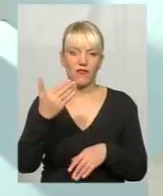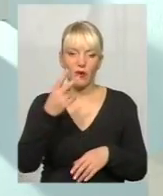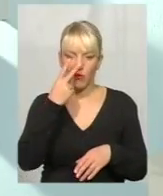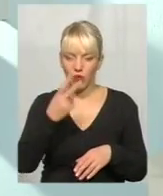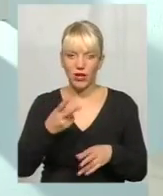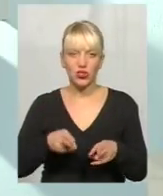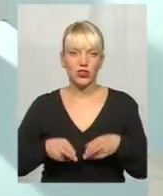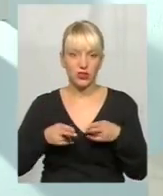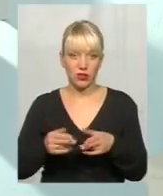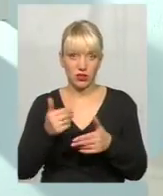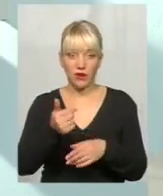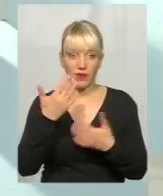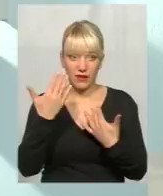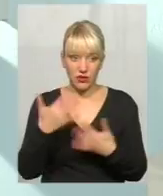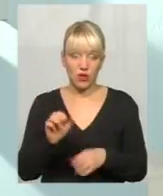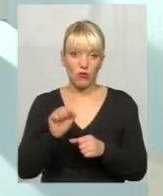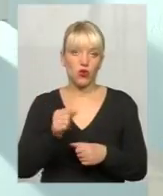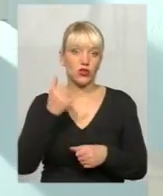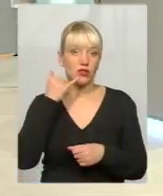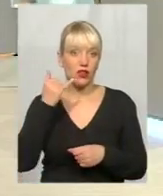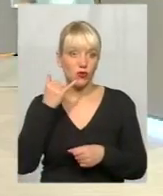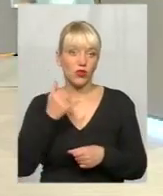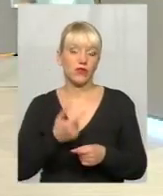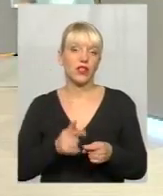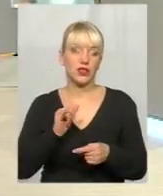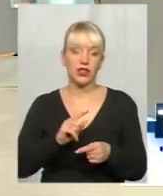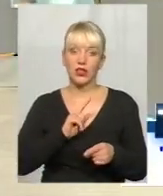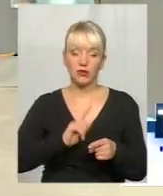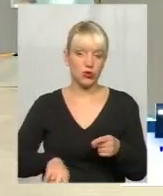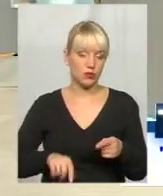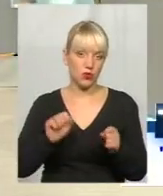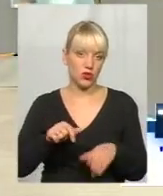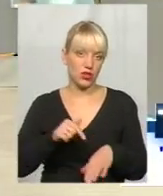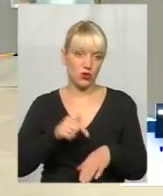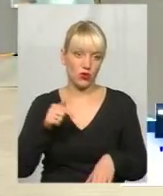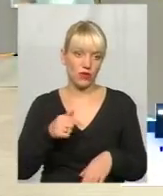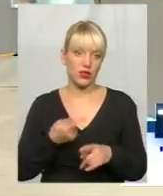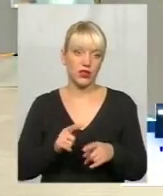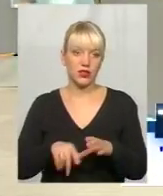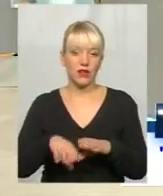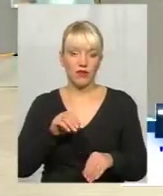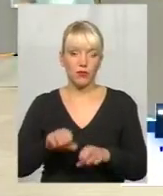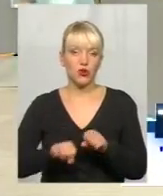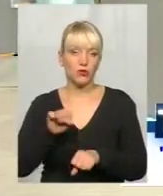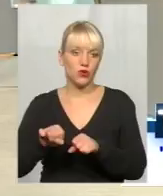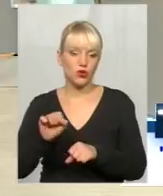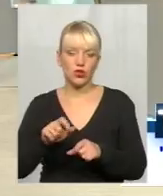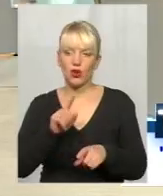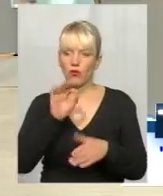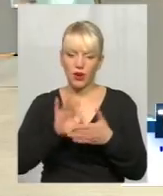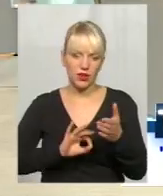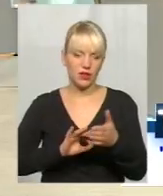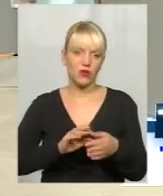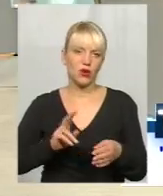ви вже можете телефонувати, поліція дуже оперативно, вона реагує на ці виборчі порушення, приїжджає оперативно, опитує, зразу же,